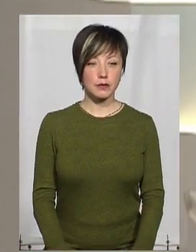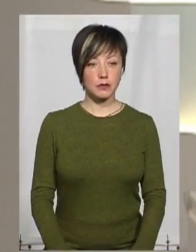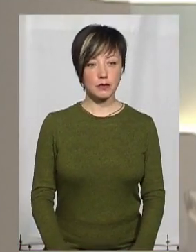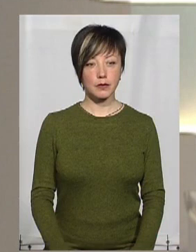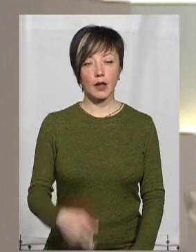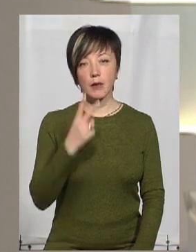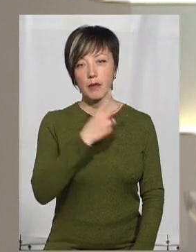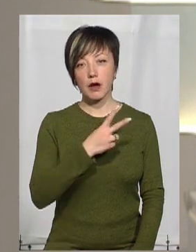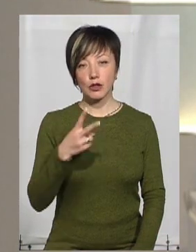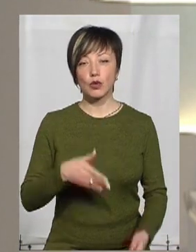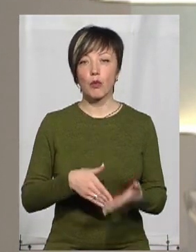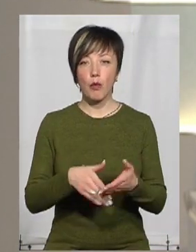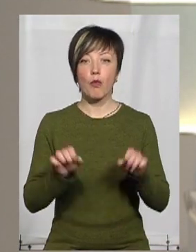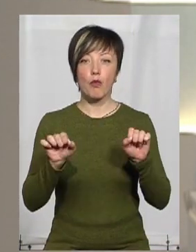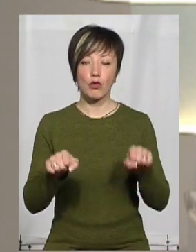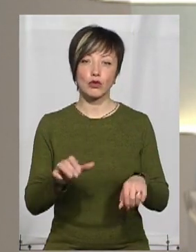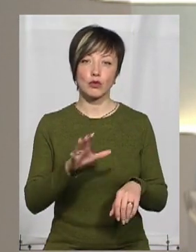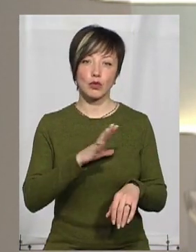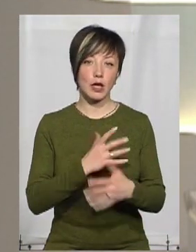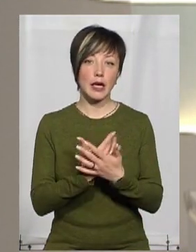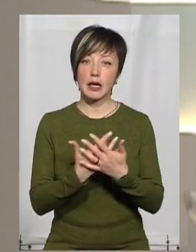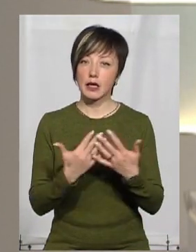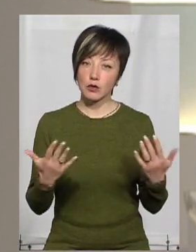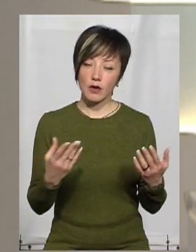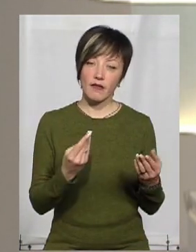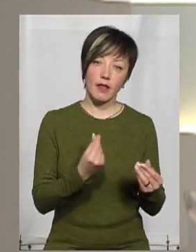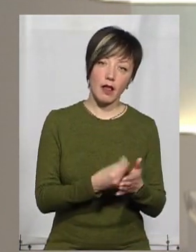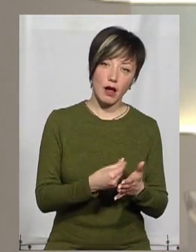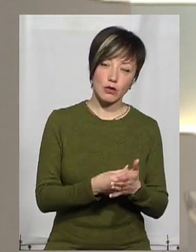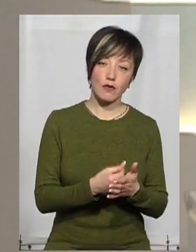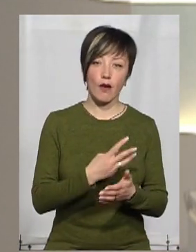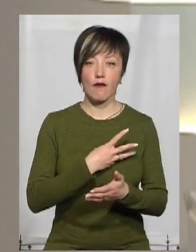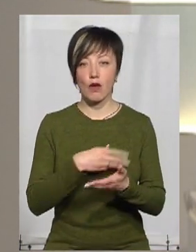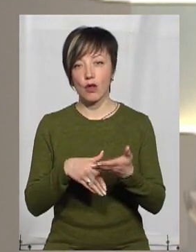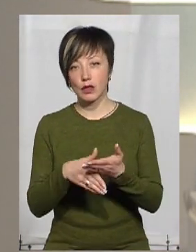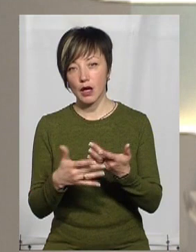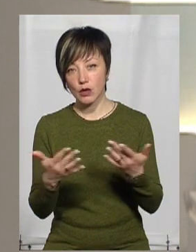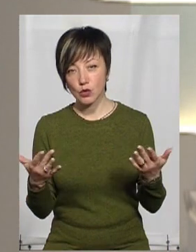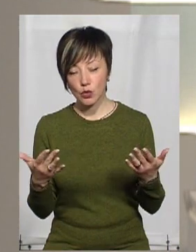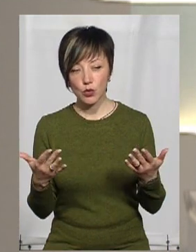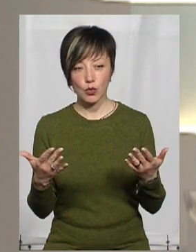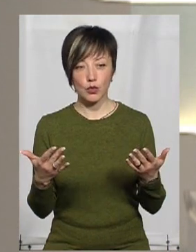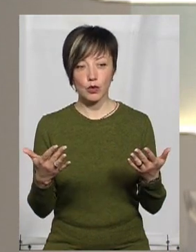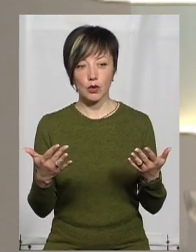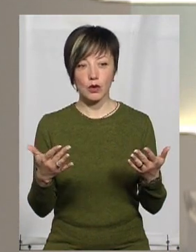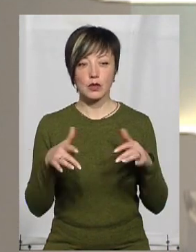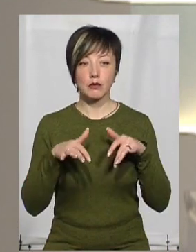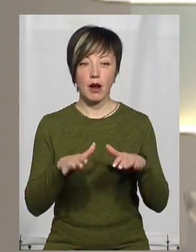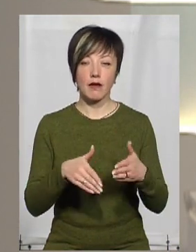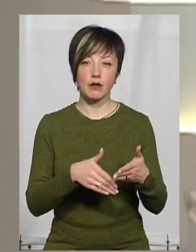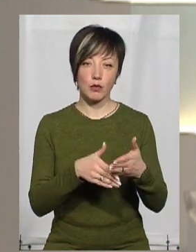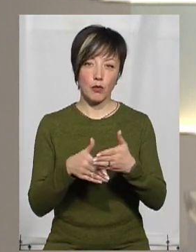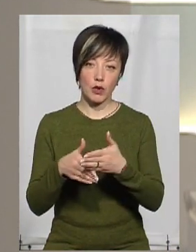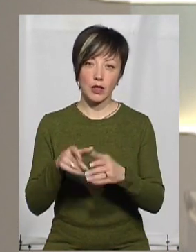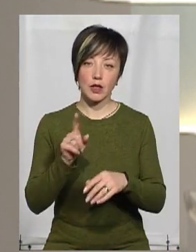Як ми бачили, допомога може бути різною і фінансовою, і волонтерською у справі